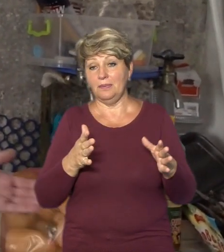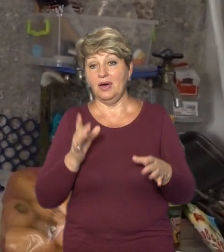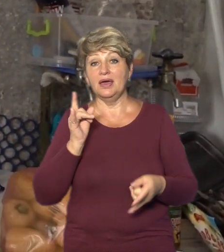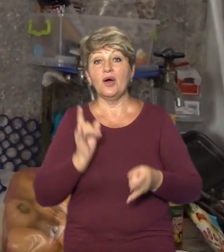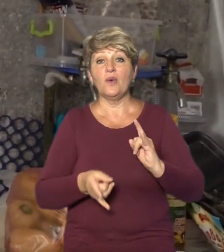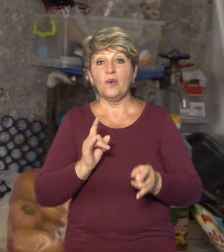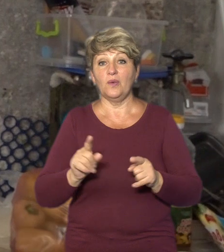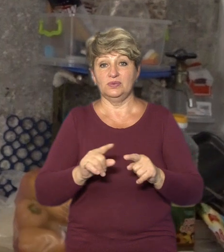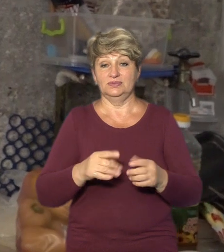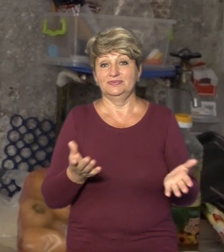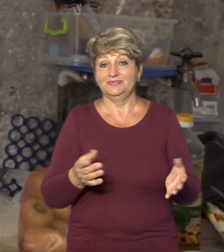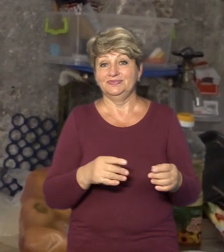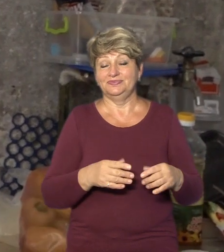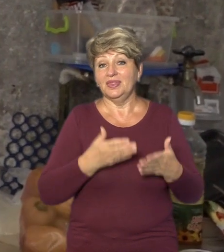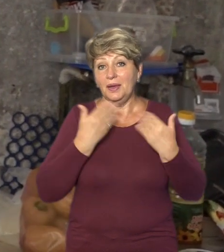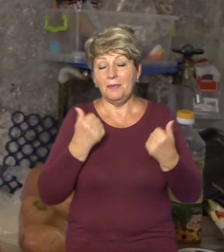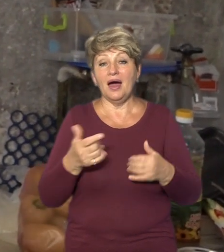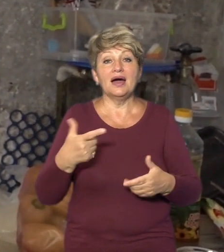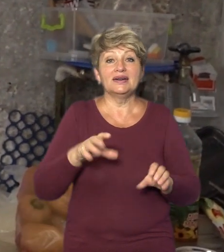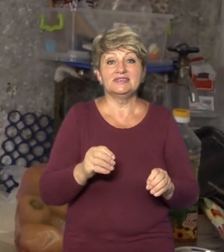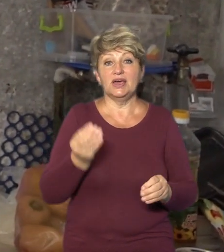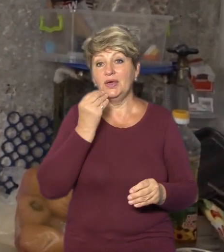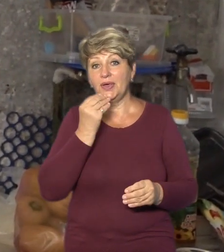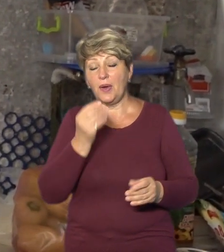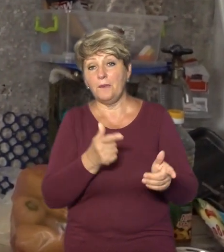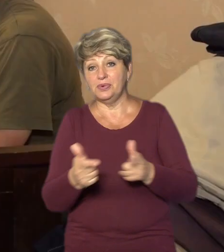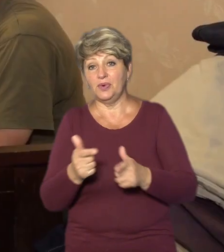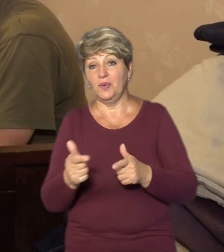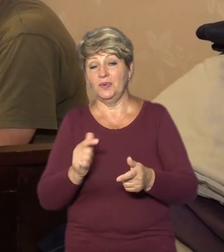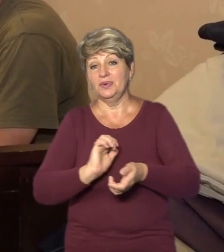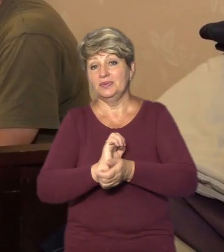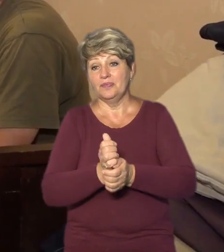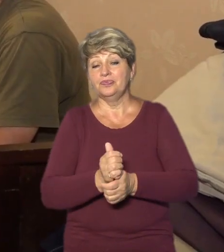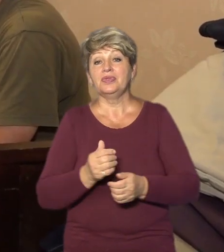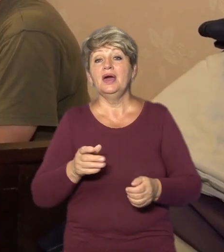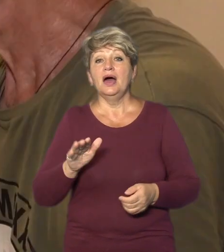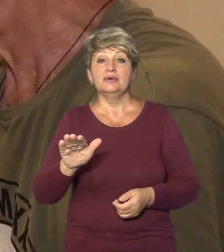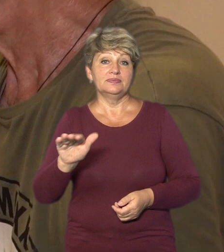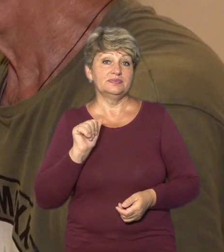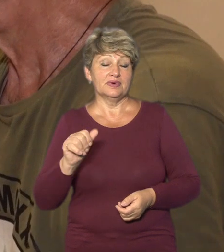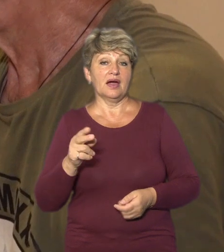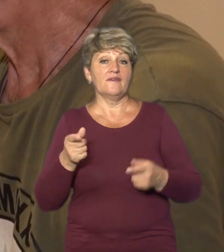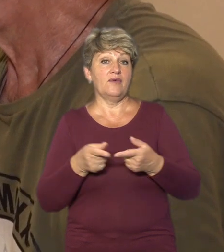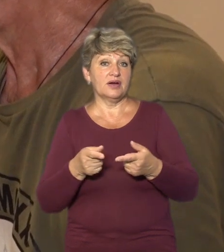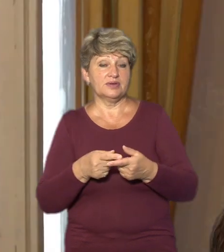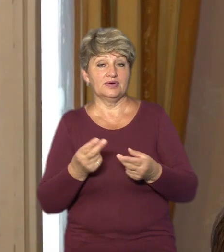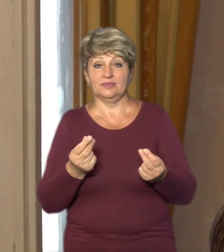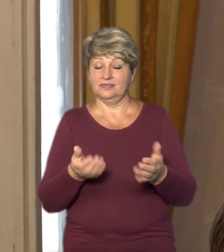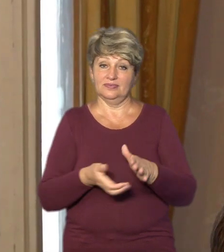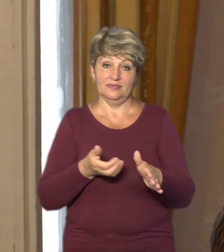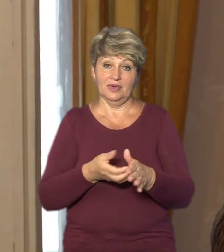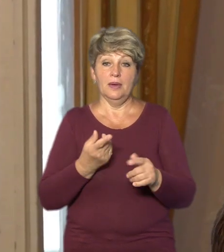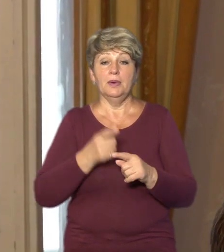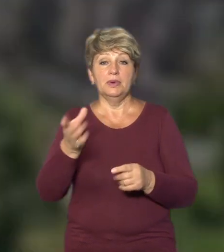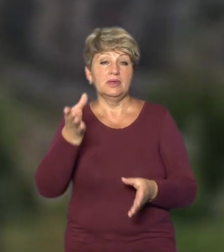кухону гарнітурна немає, де їжу там приготовити. Винаймати квартиру у Черкасах родині не по кишені, тому Лілія